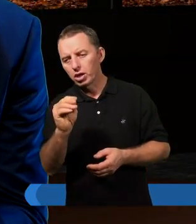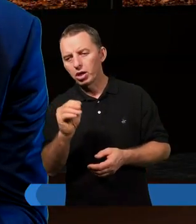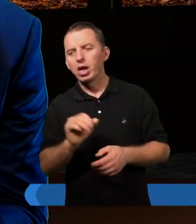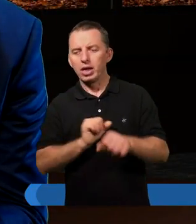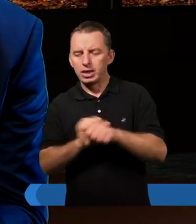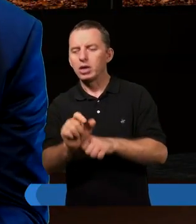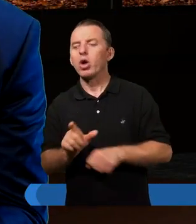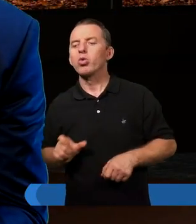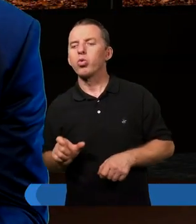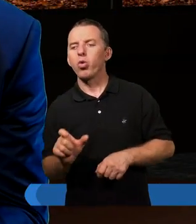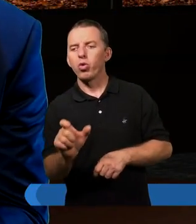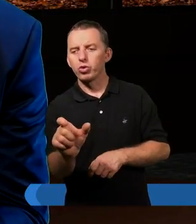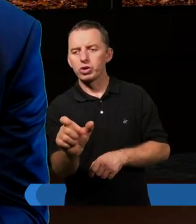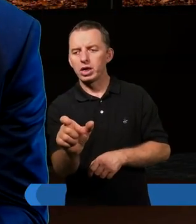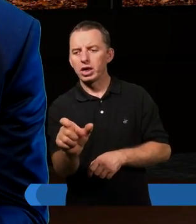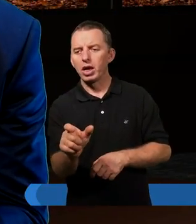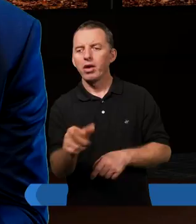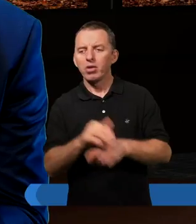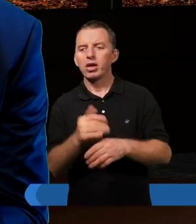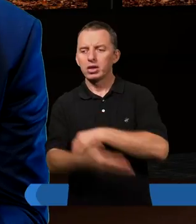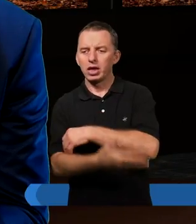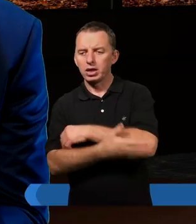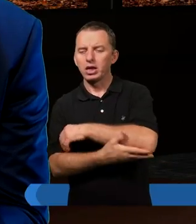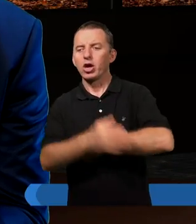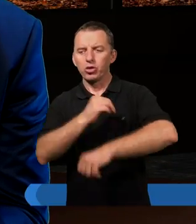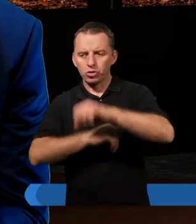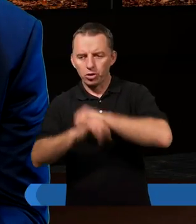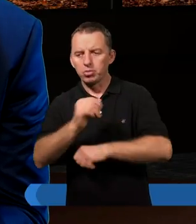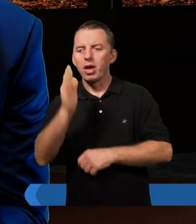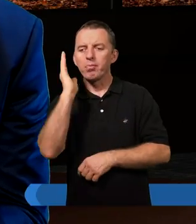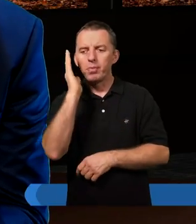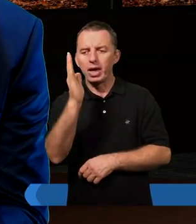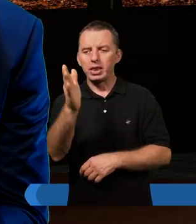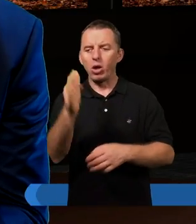dłużnikiem w zasadzie tutaj Rzymian, dlatego że będąc